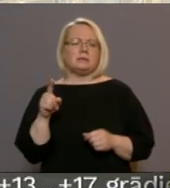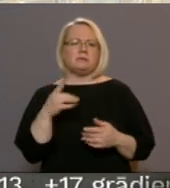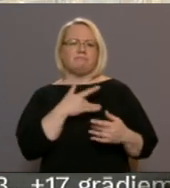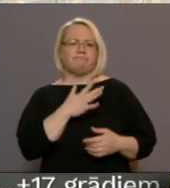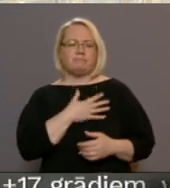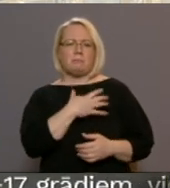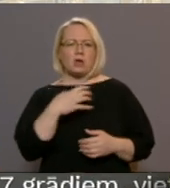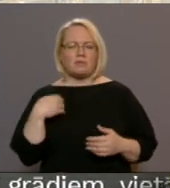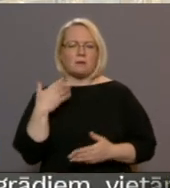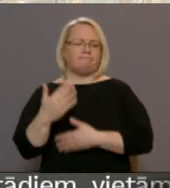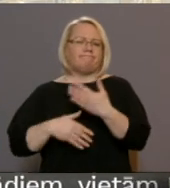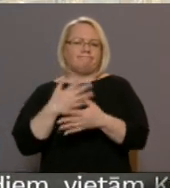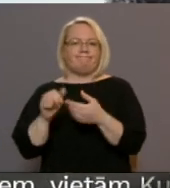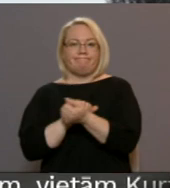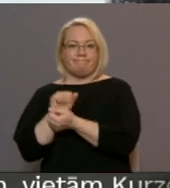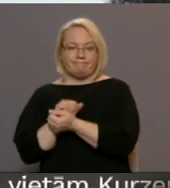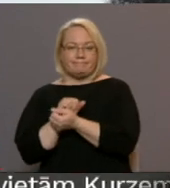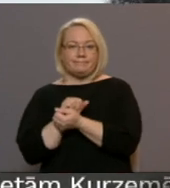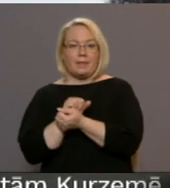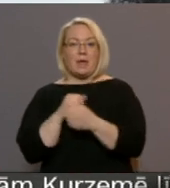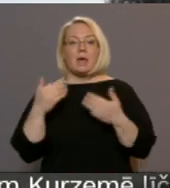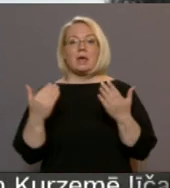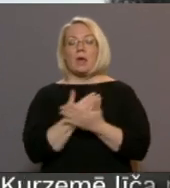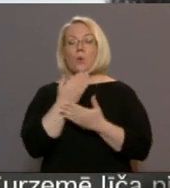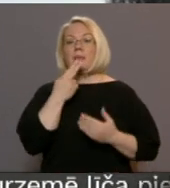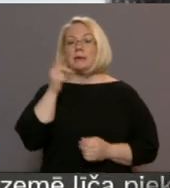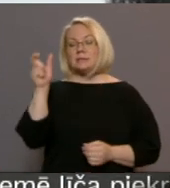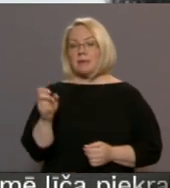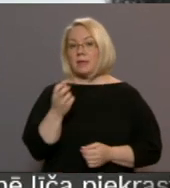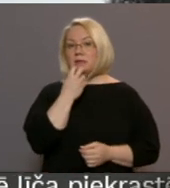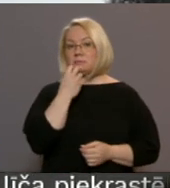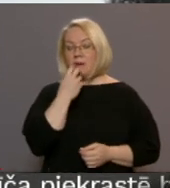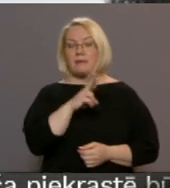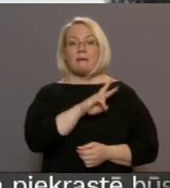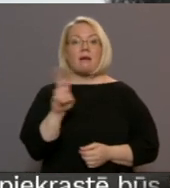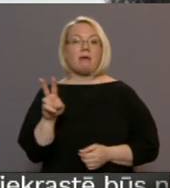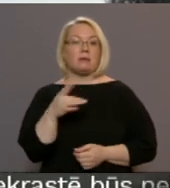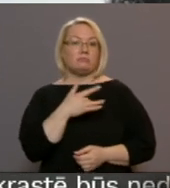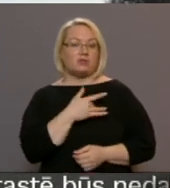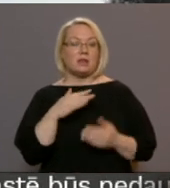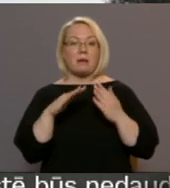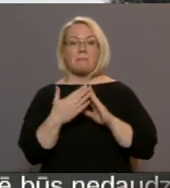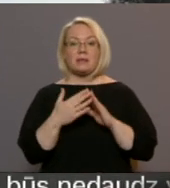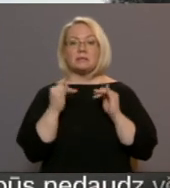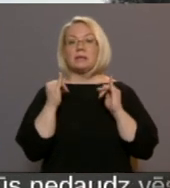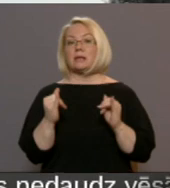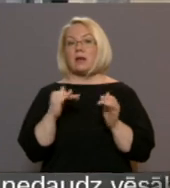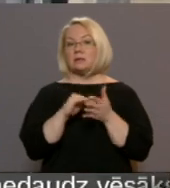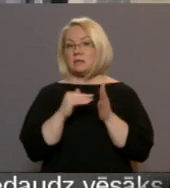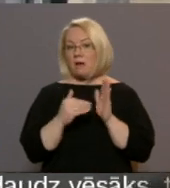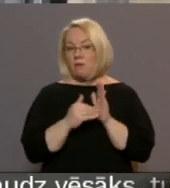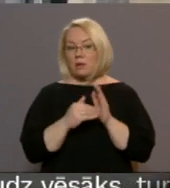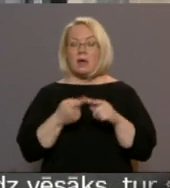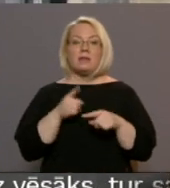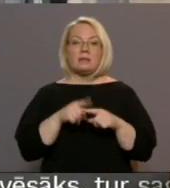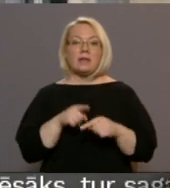aizgāja visu kādu aizgāja. Jaunais saimnieks smeja, ka ja kādam šķiet, ka pilsts šobrīd ir sliktā stāvoklī,